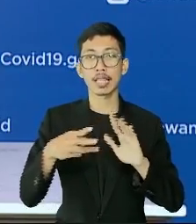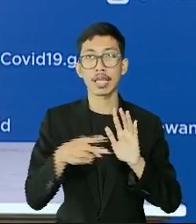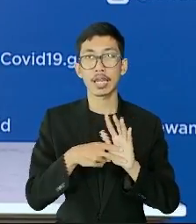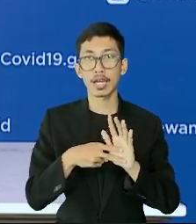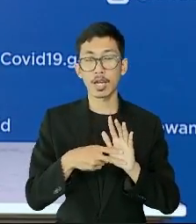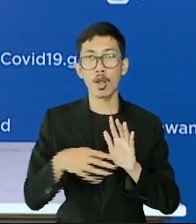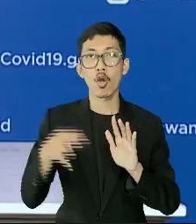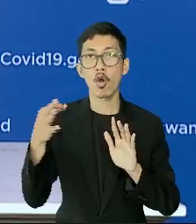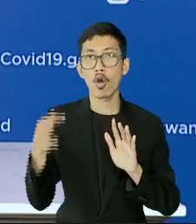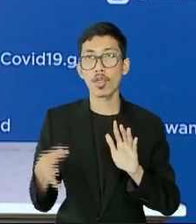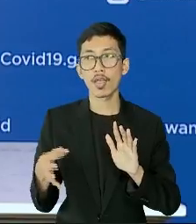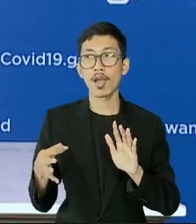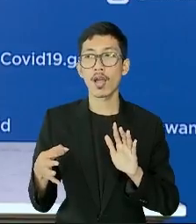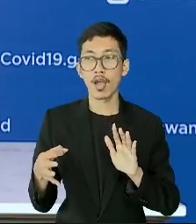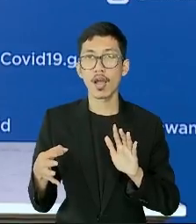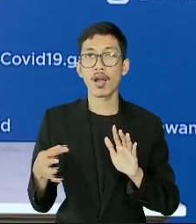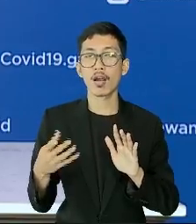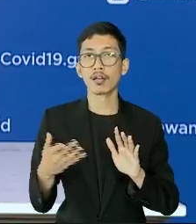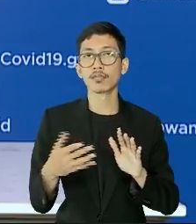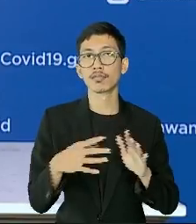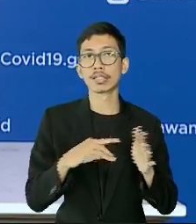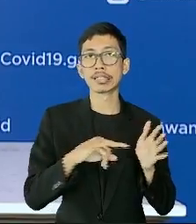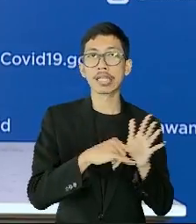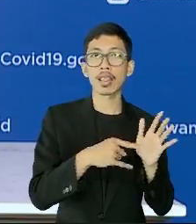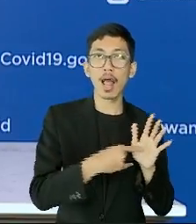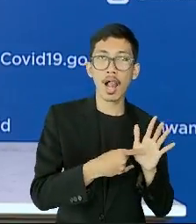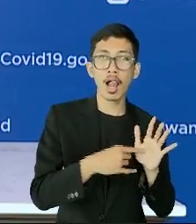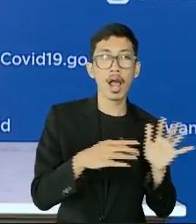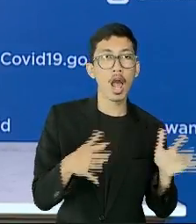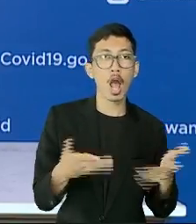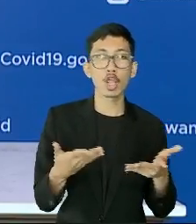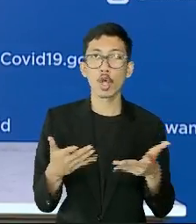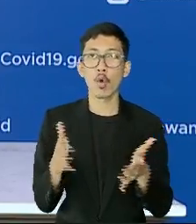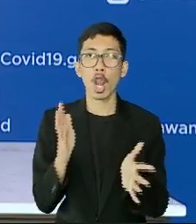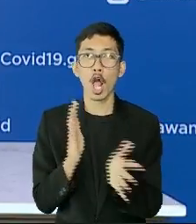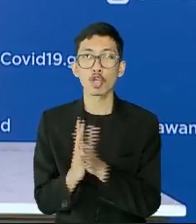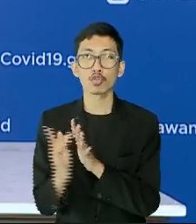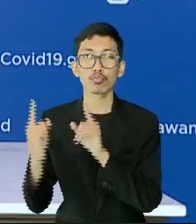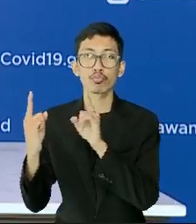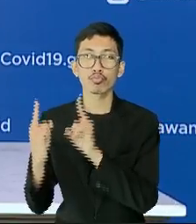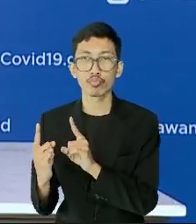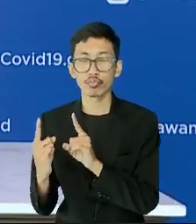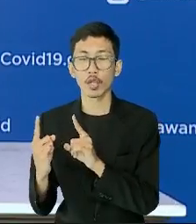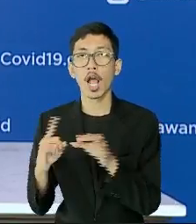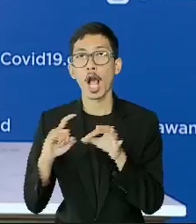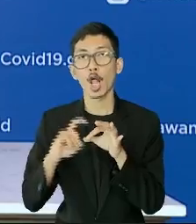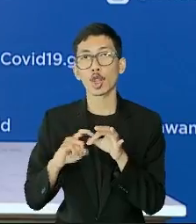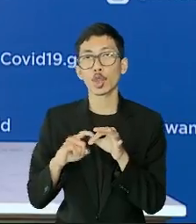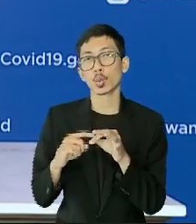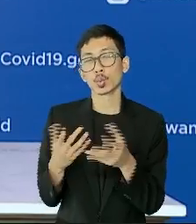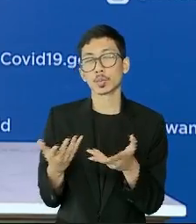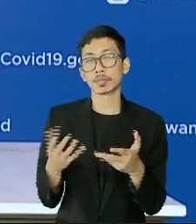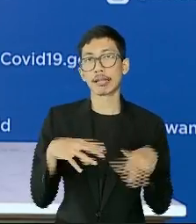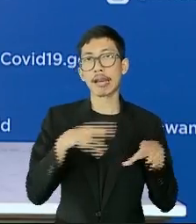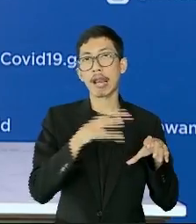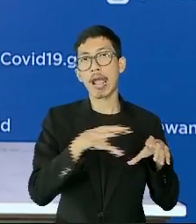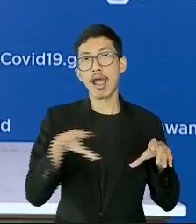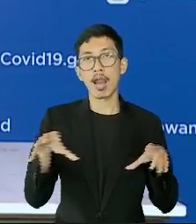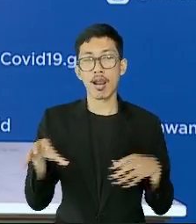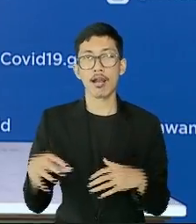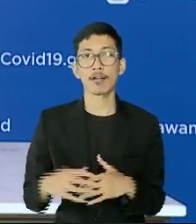konvensional maupun digital yang disesuaikan dengan kesiapan sarana dan prasarana di masing-masing daerah.